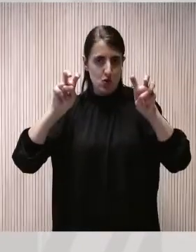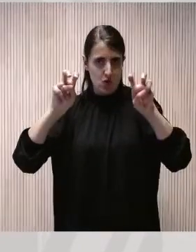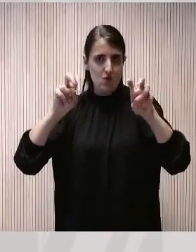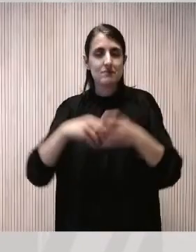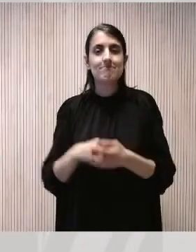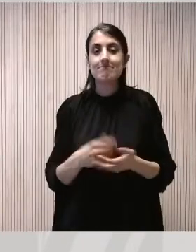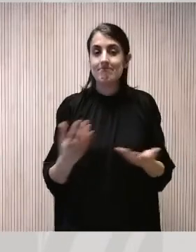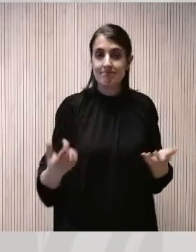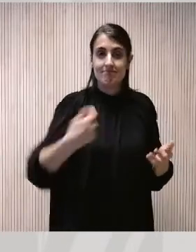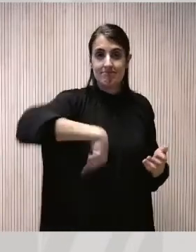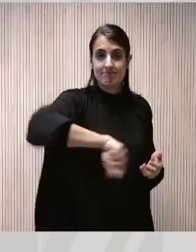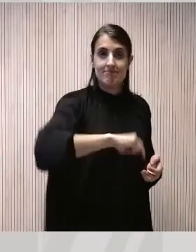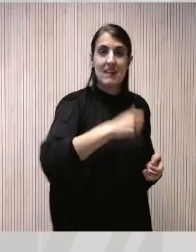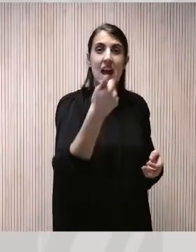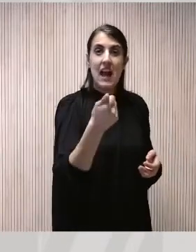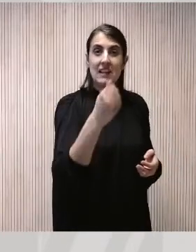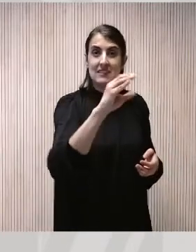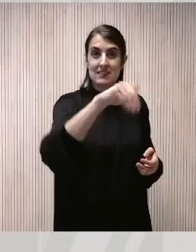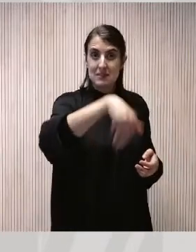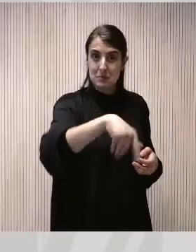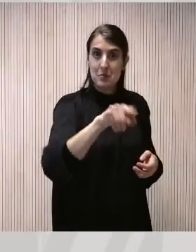cas, des de l'ACM, hi serem ben presents.